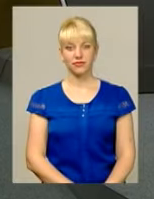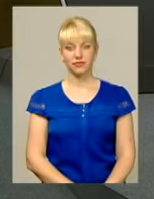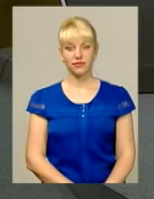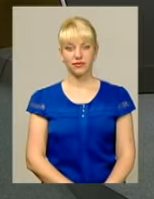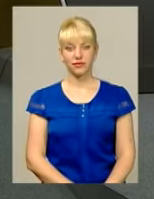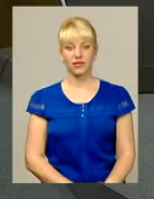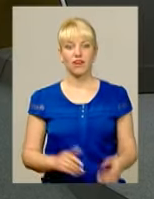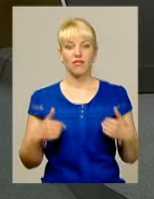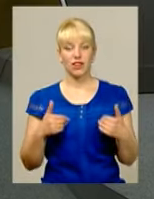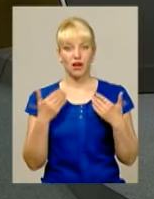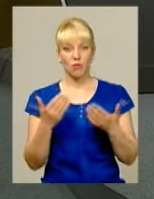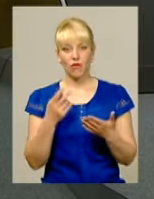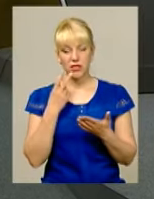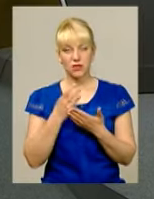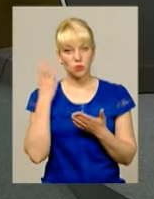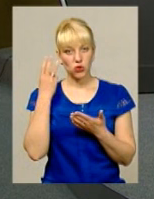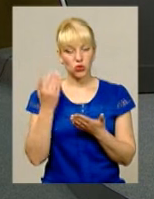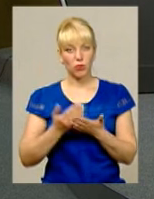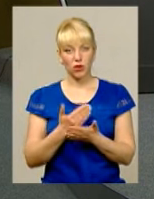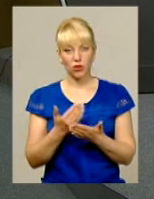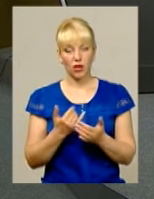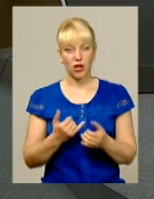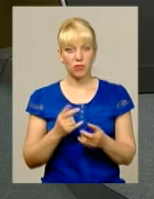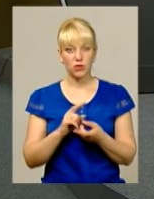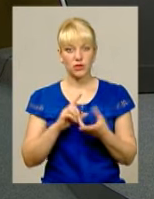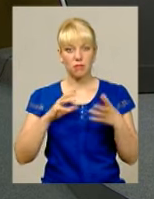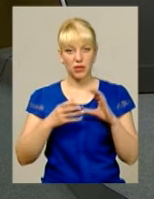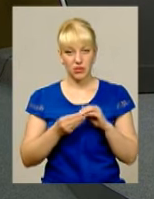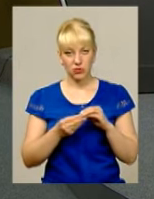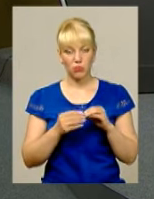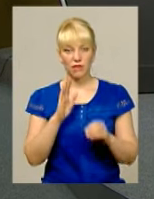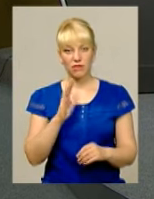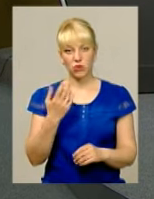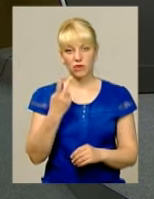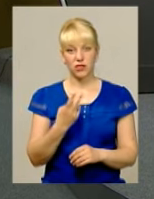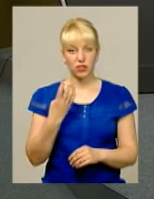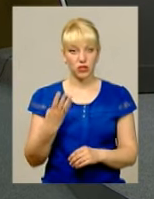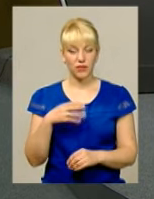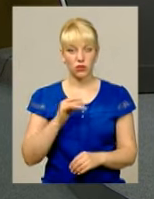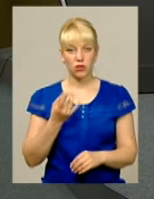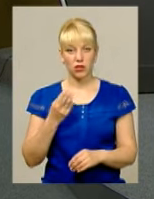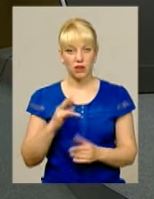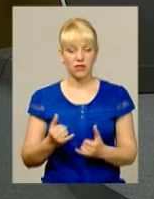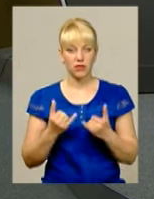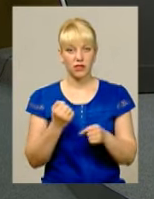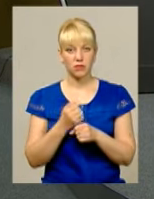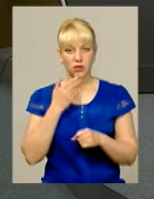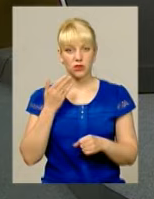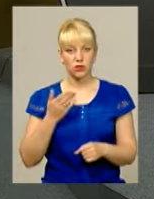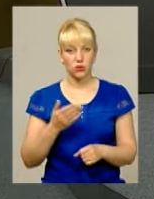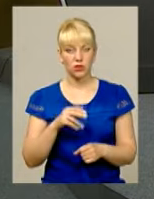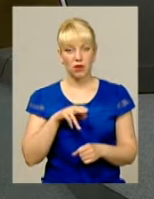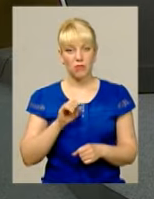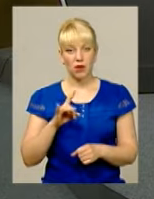Вітаємо вас в ефірі «Подільська панорама» із підсумками Вівторка, 24 травня в студії Світлана Поробок